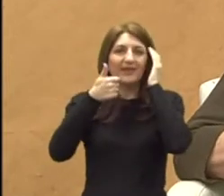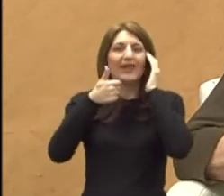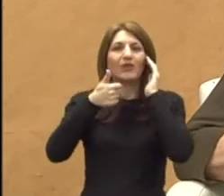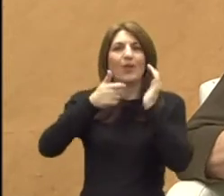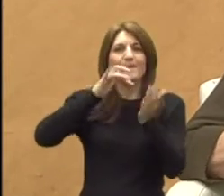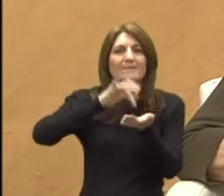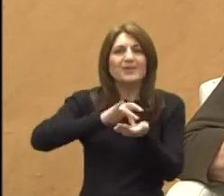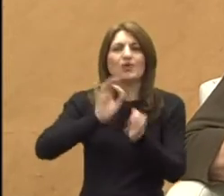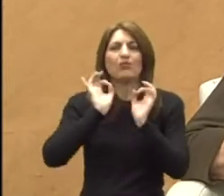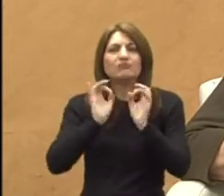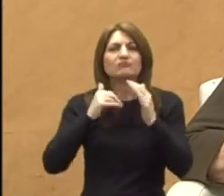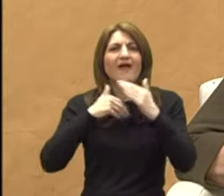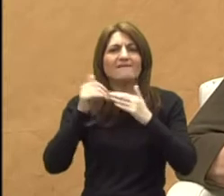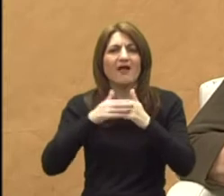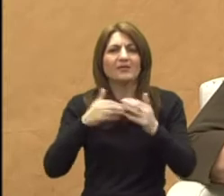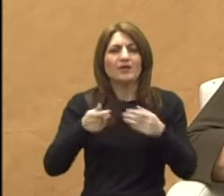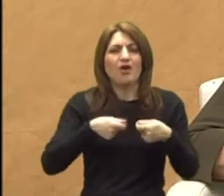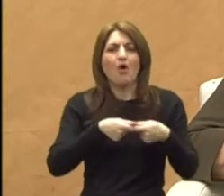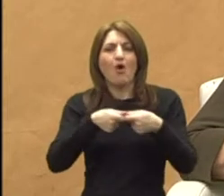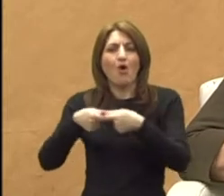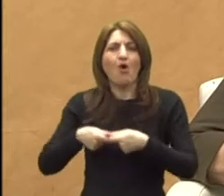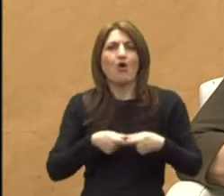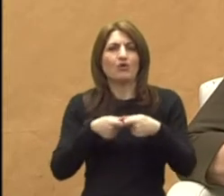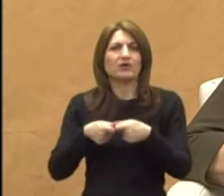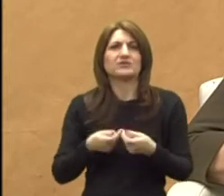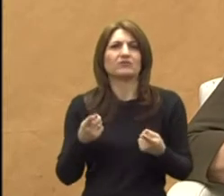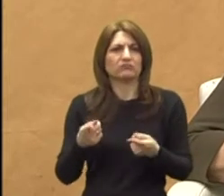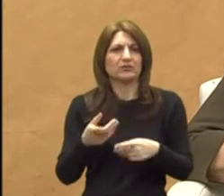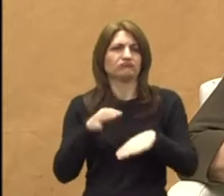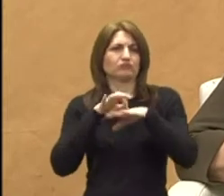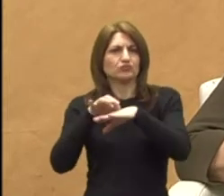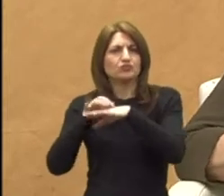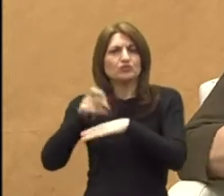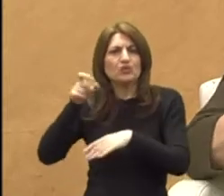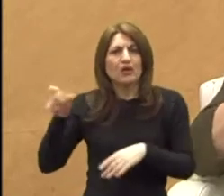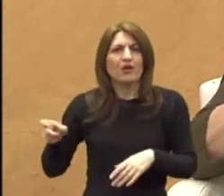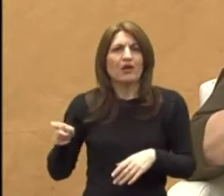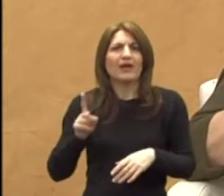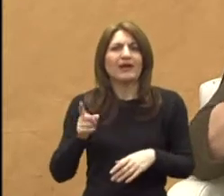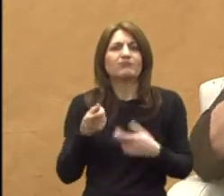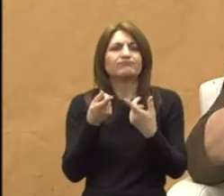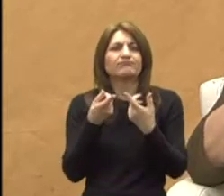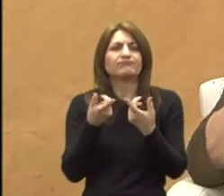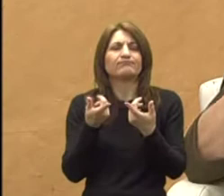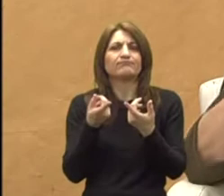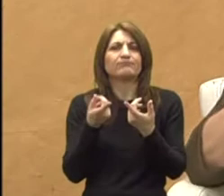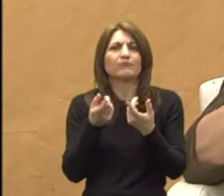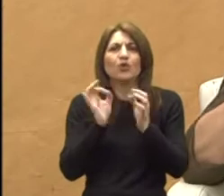kvalitetan i organizacijski i kadrovski i materijalnom